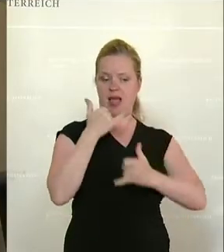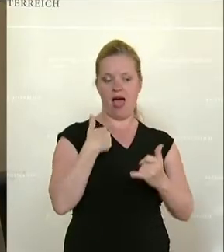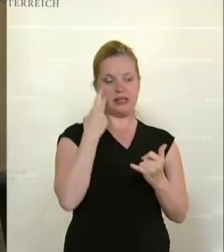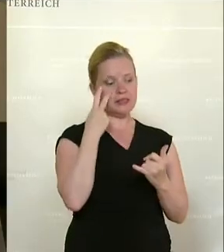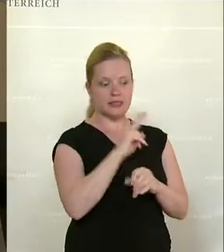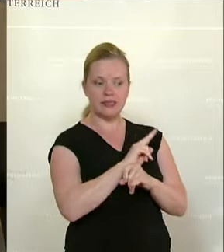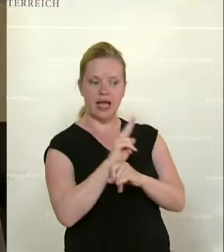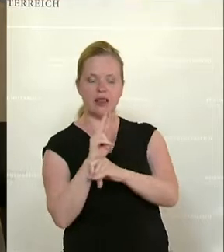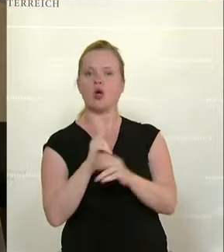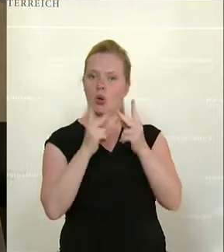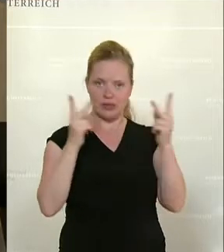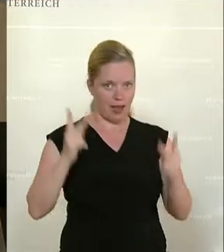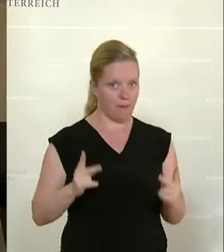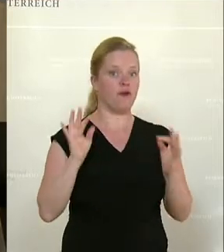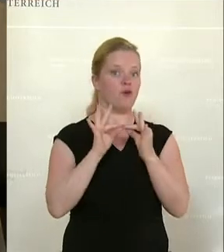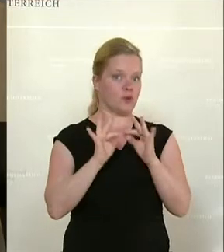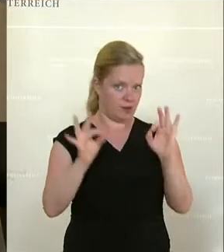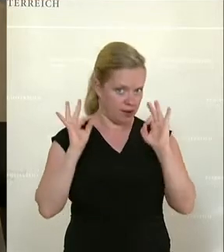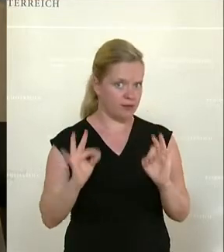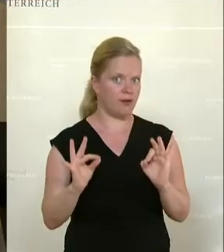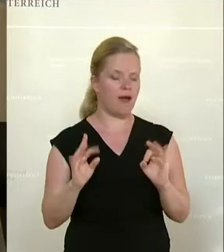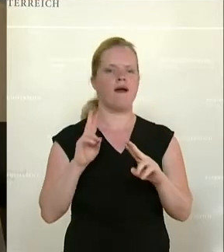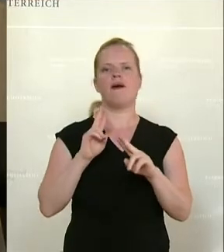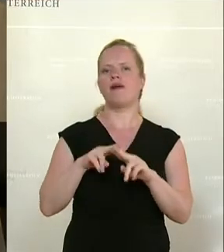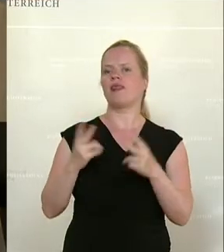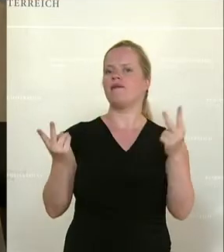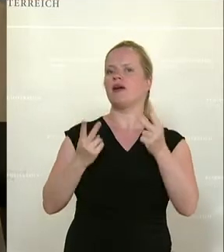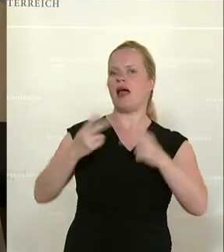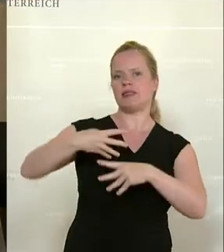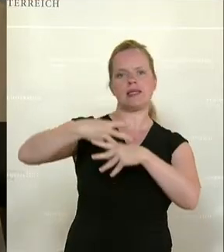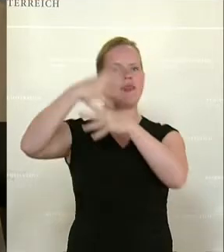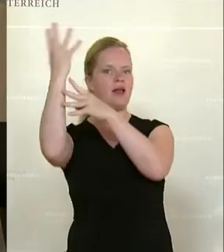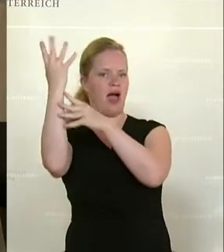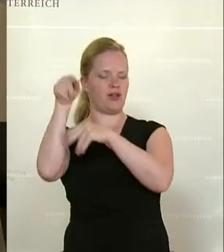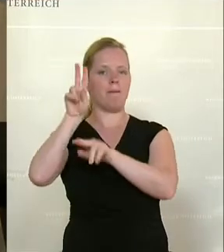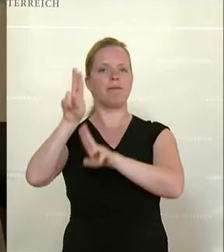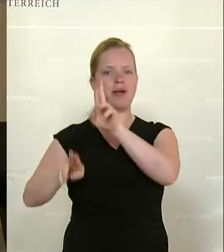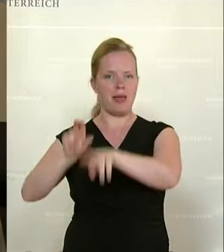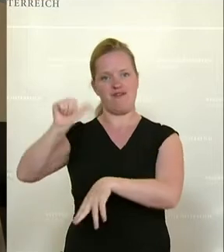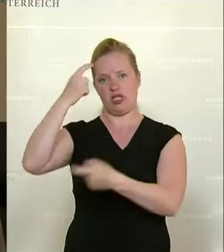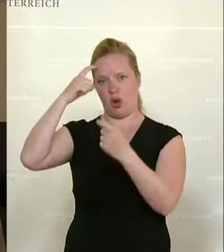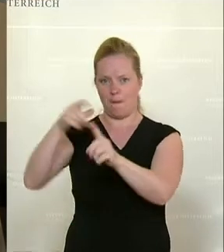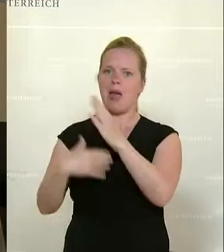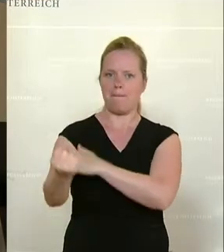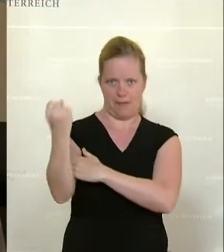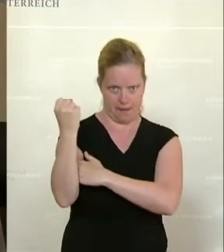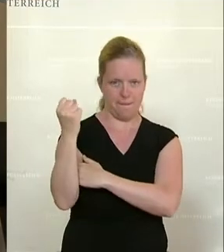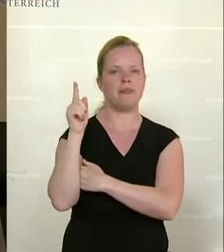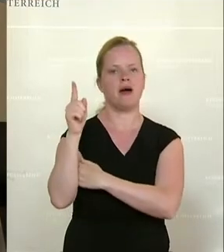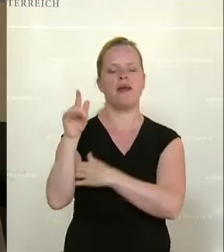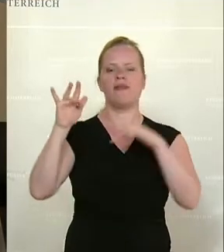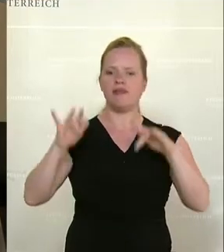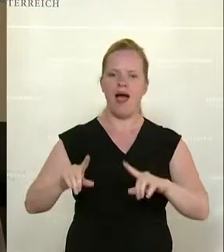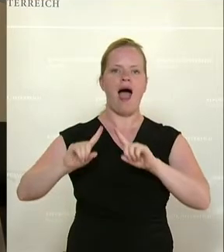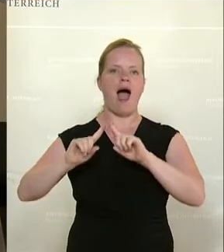Konzept funktioniert. Und wenn man vergleicht, dass Skandinavien, wo die Pflege in der Primärversorgung tatsächlich stärker ist, dann ist das aber ein